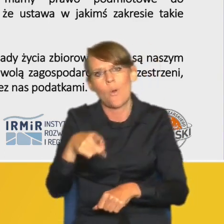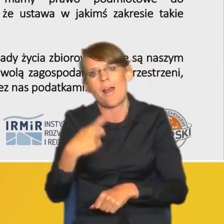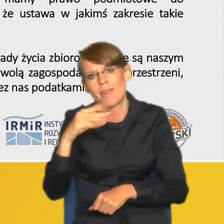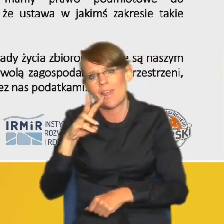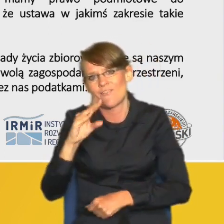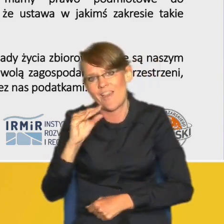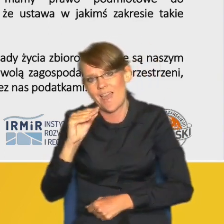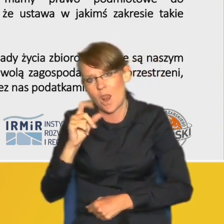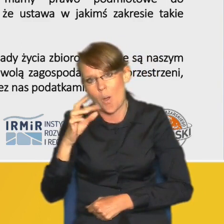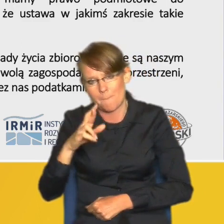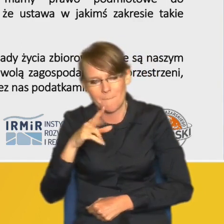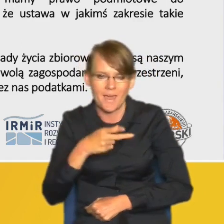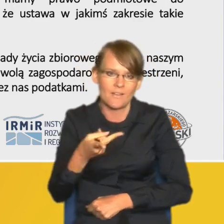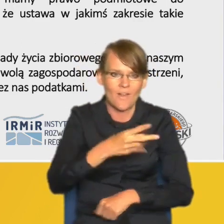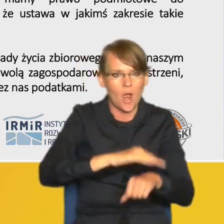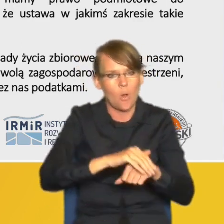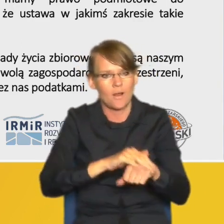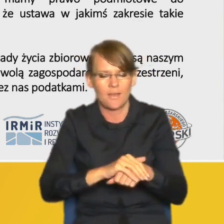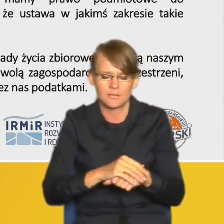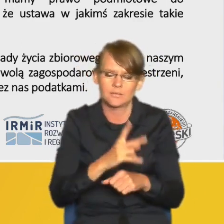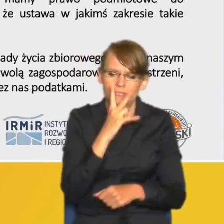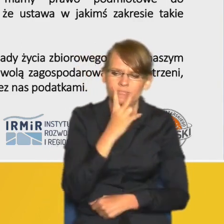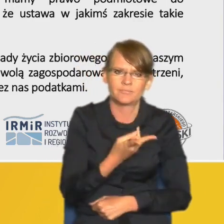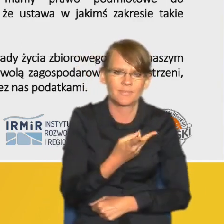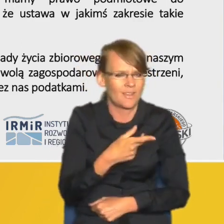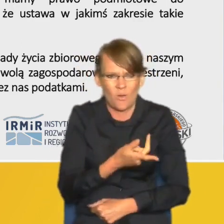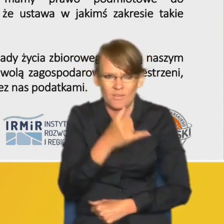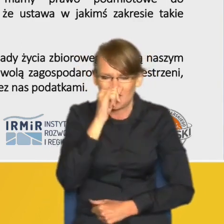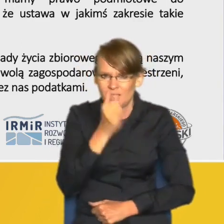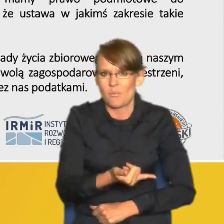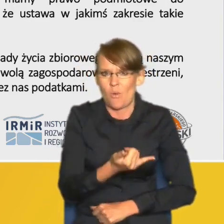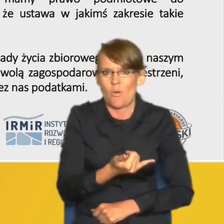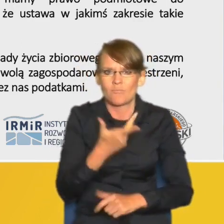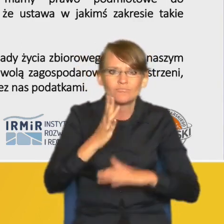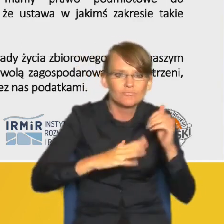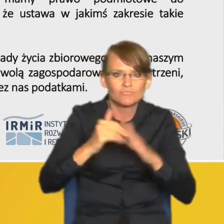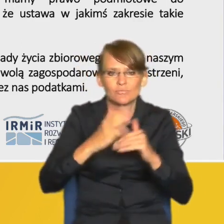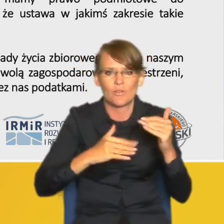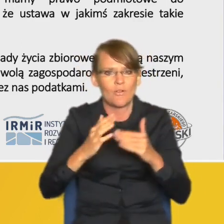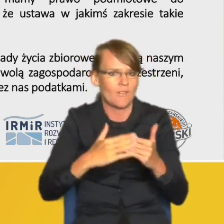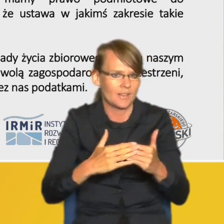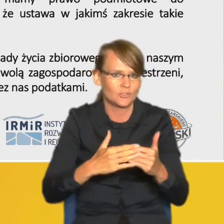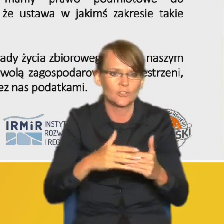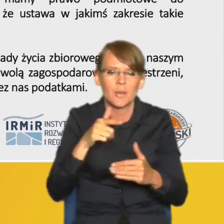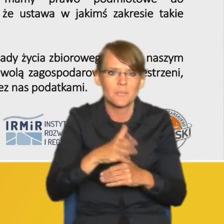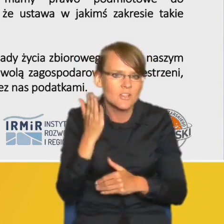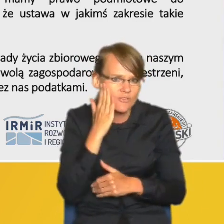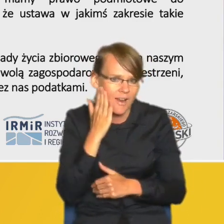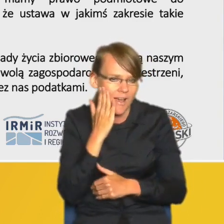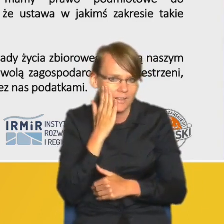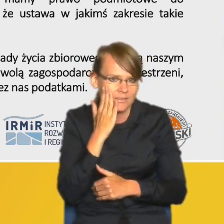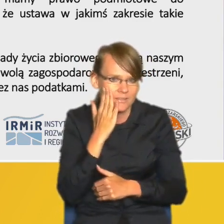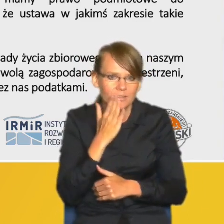nagle dostrzegło że no nie są w stanie realizować inwestycji o charakterze mieszkaniowym